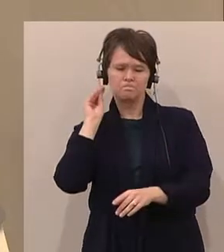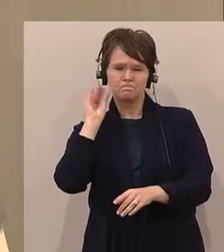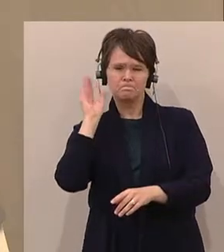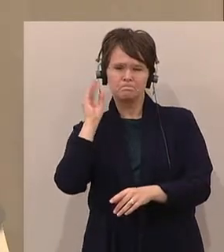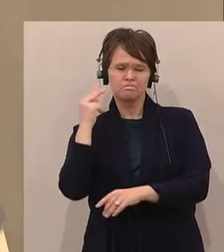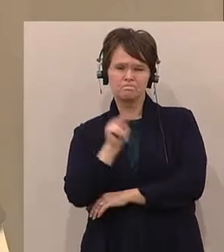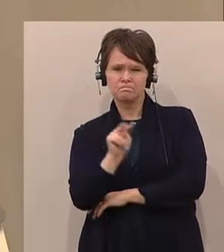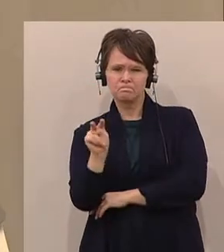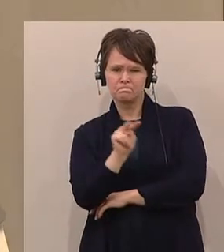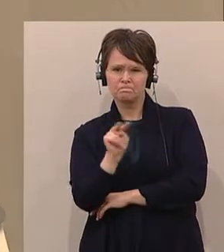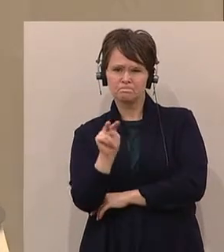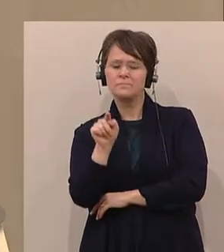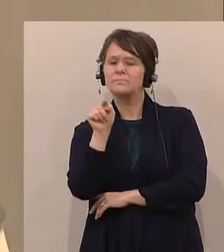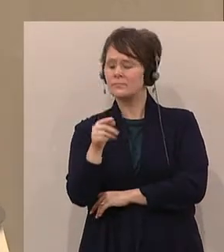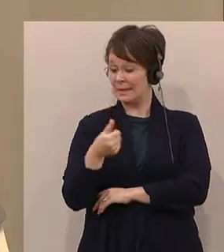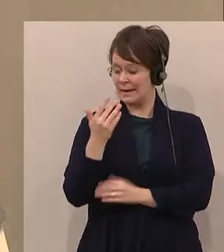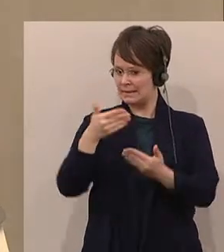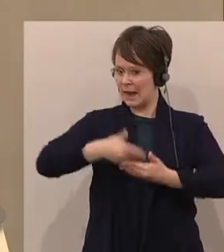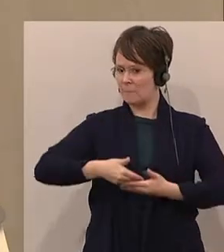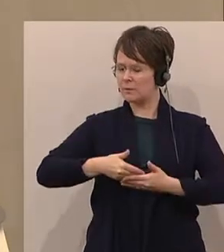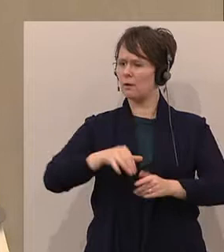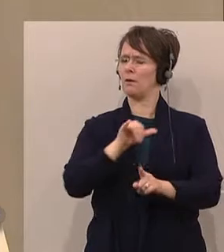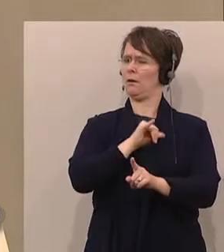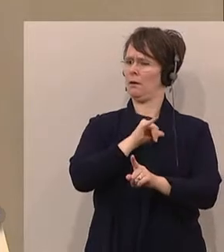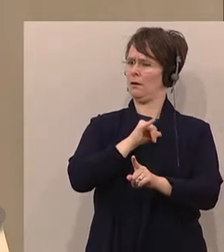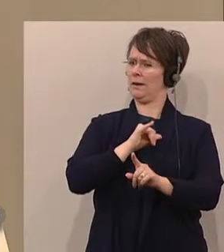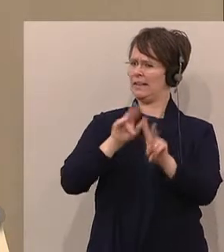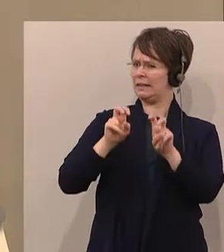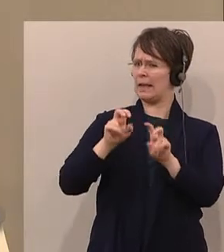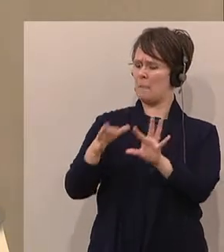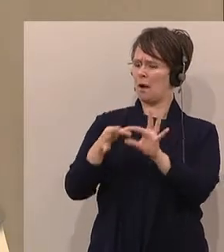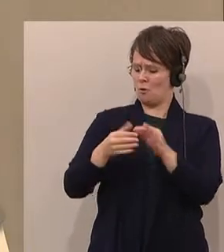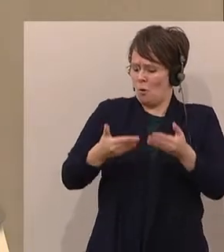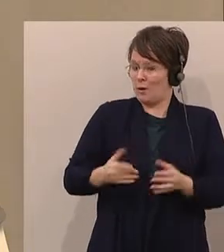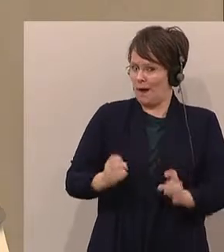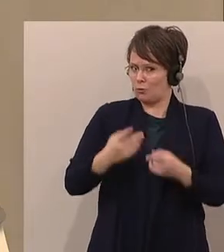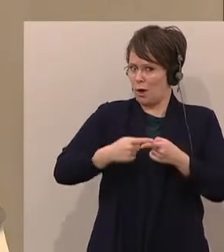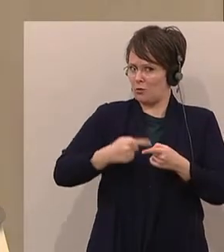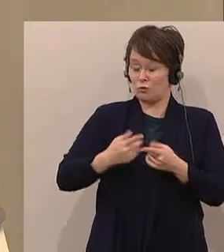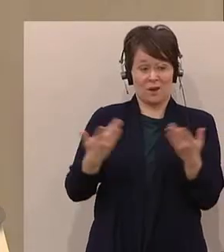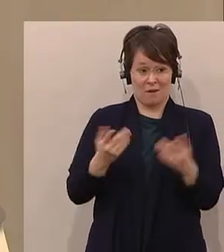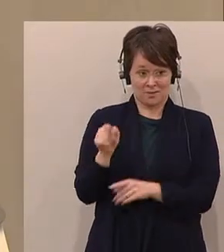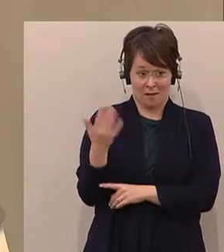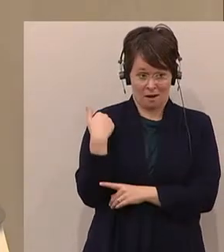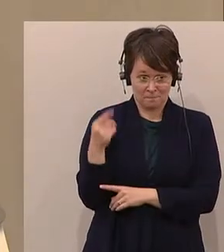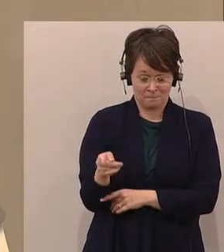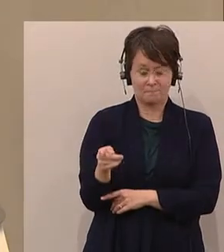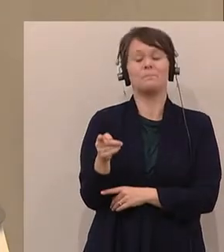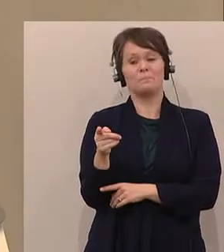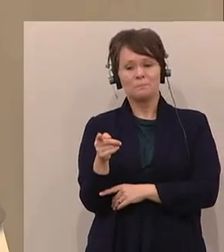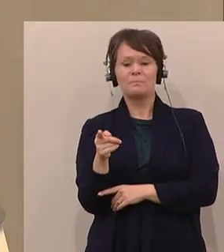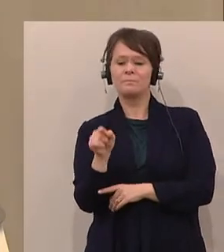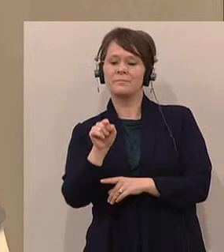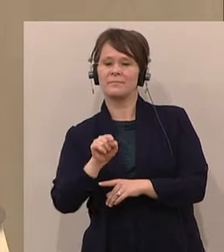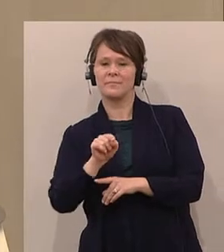Aktuelle Stunde ein ganz interessantes Thema in Zeit im Bild 2 aufgeworfen worden, nämlich, dass die Erde